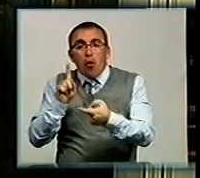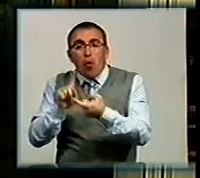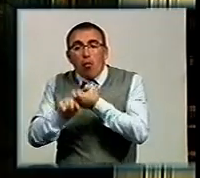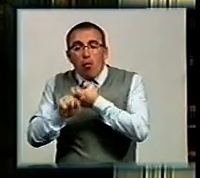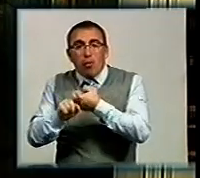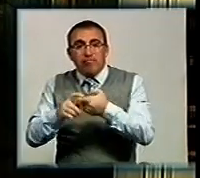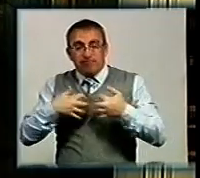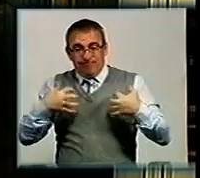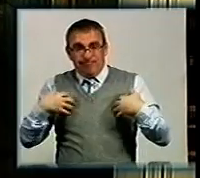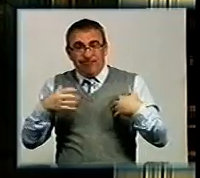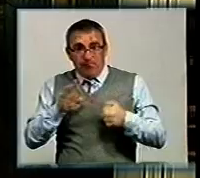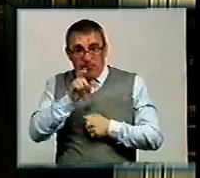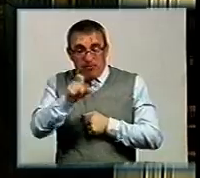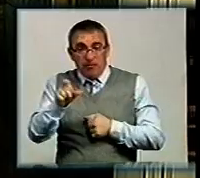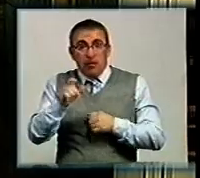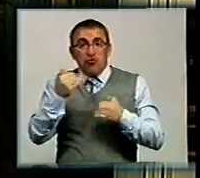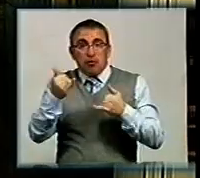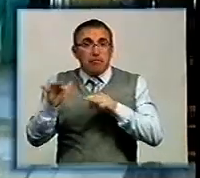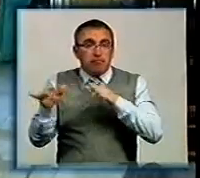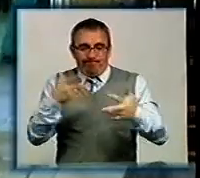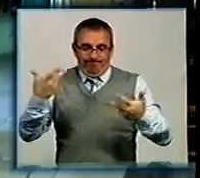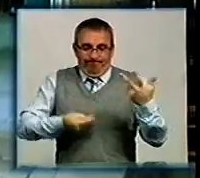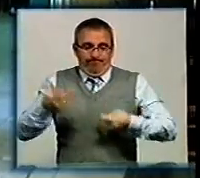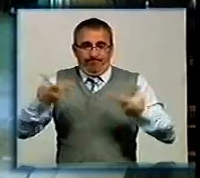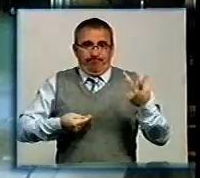на сказ тваринами, наразі проходять курс профілактичних щеплень.